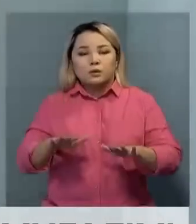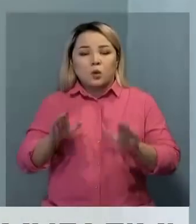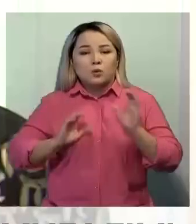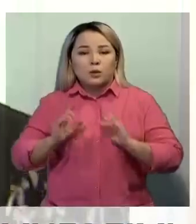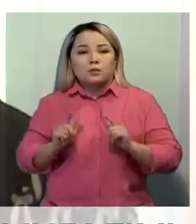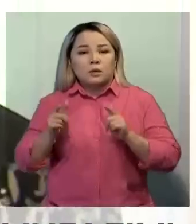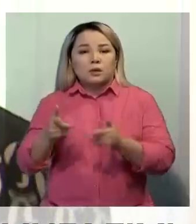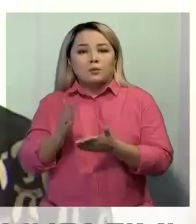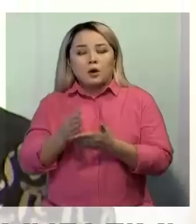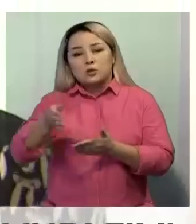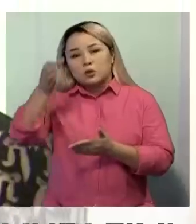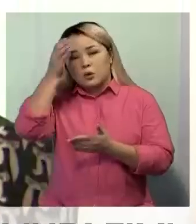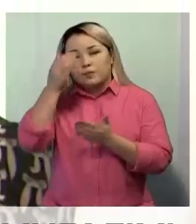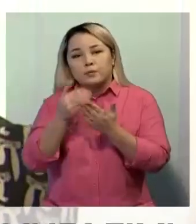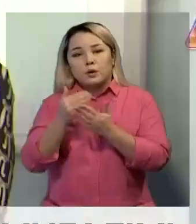отыр.